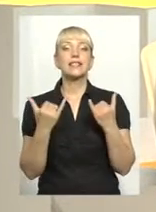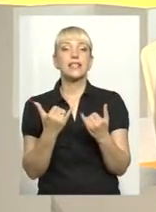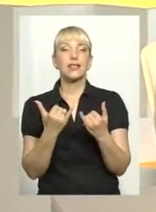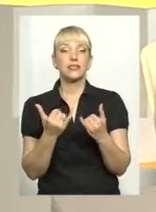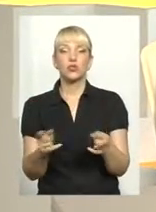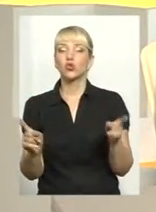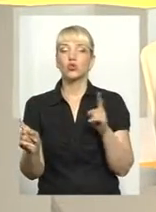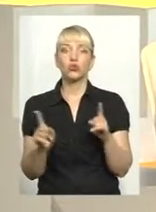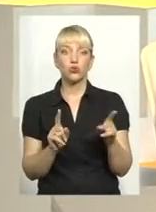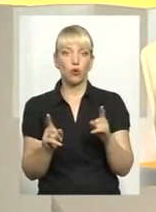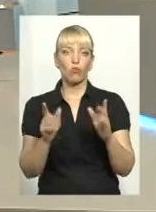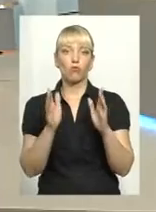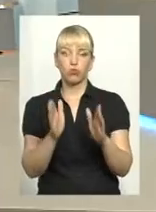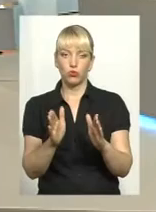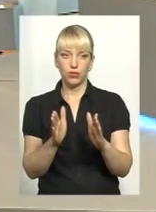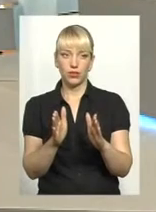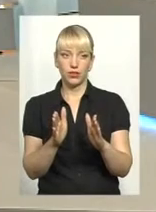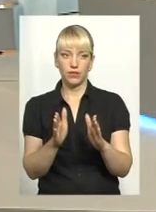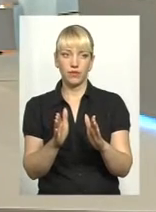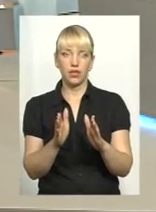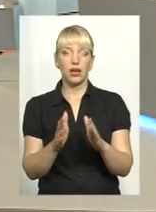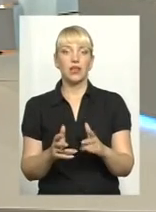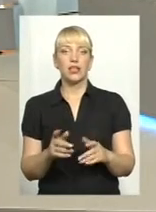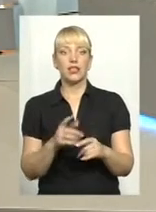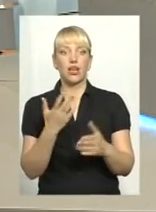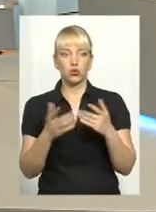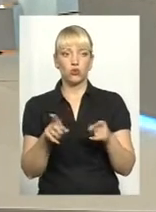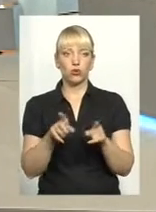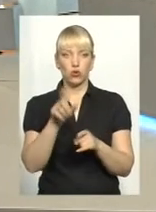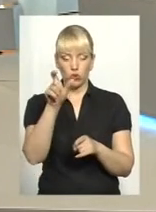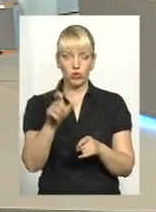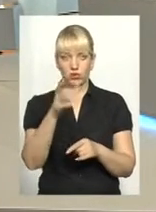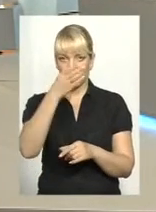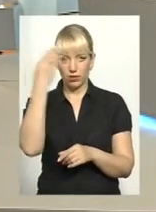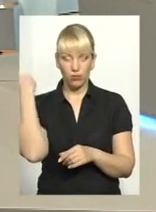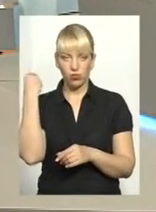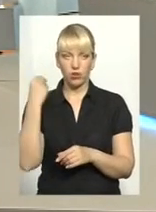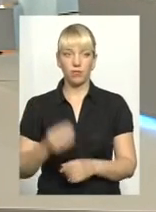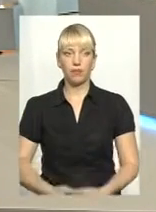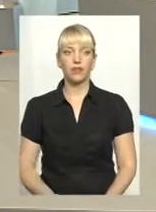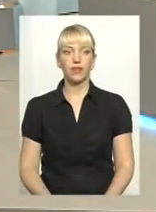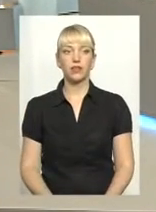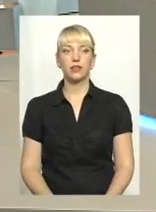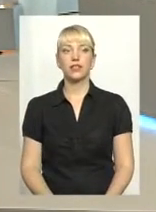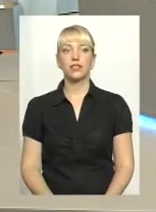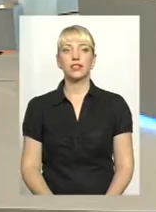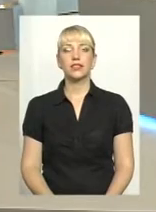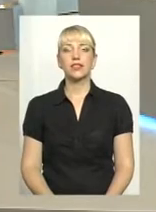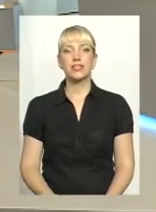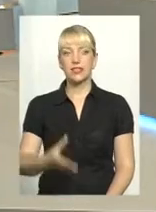буде слідувати за отакою забудьківостістю? Ну, забудьківості